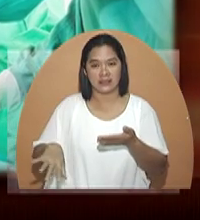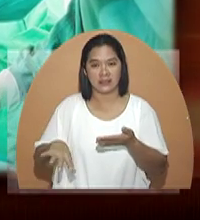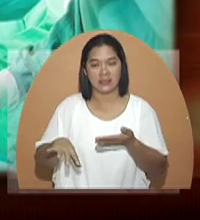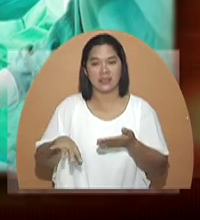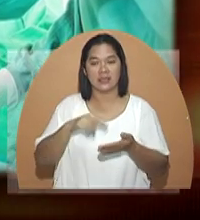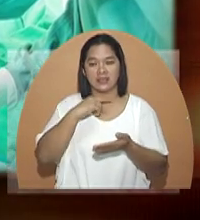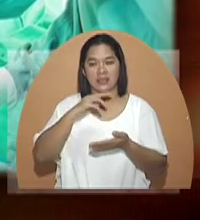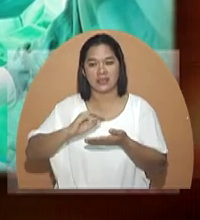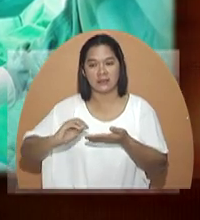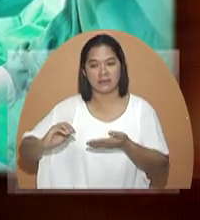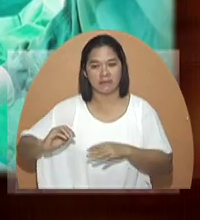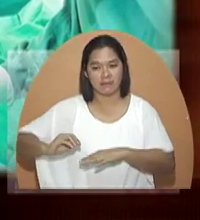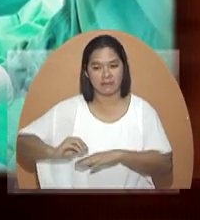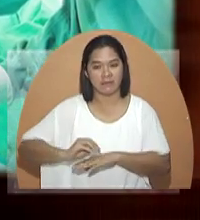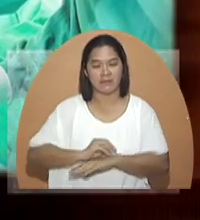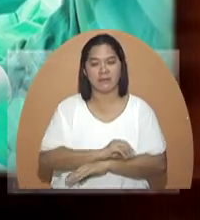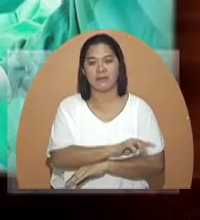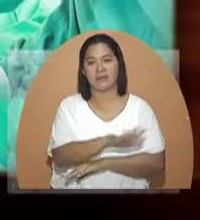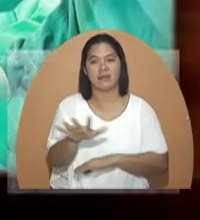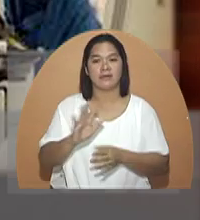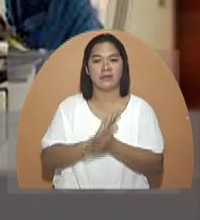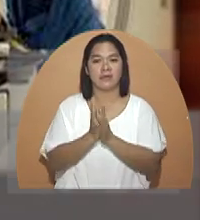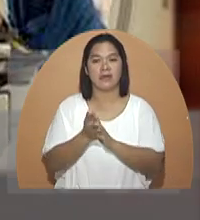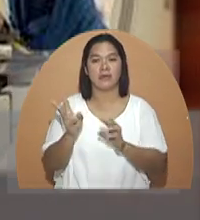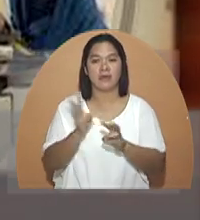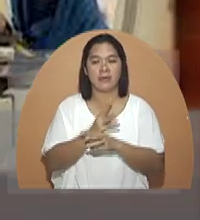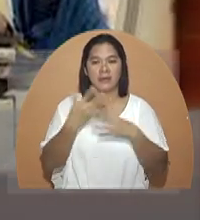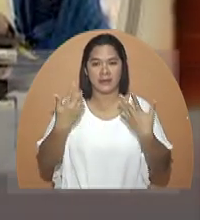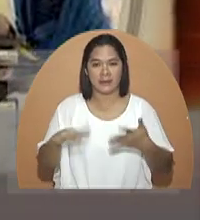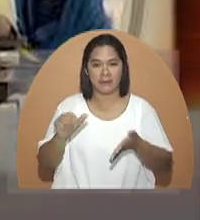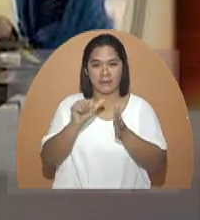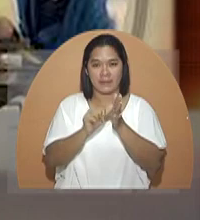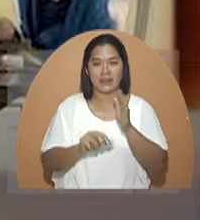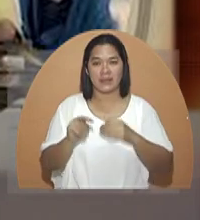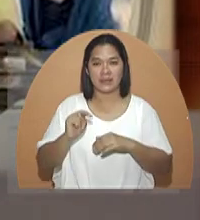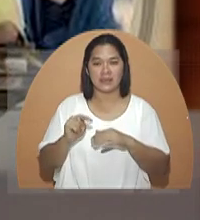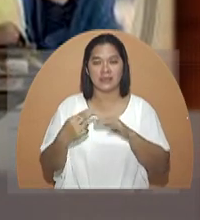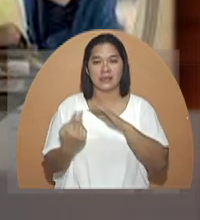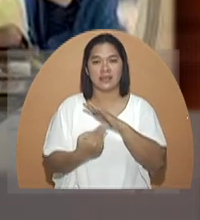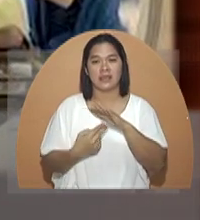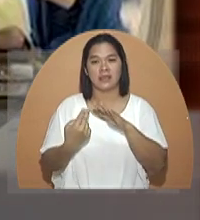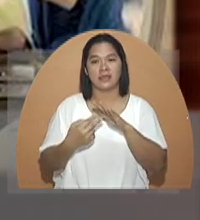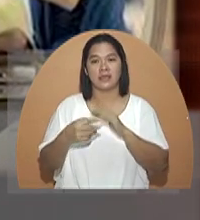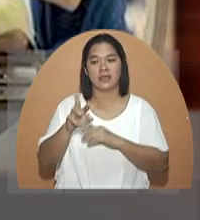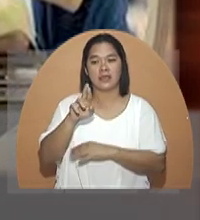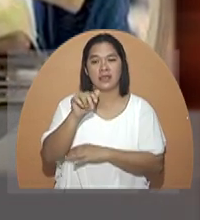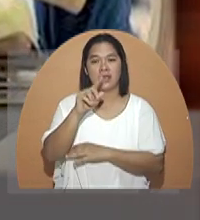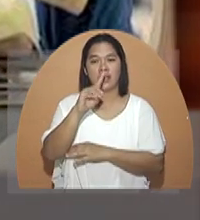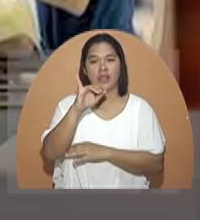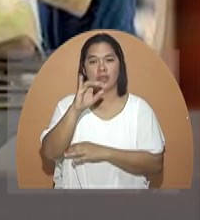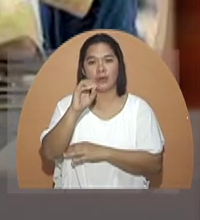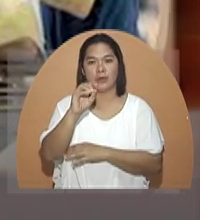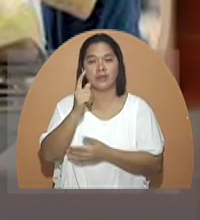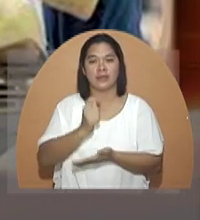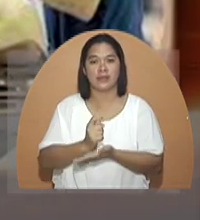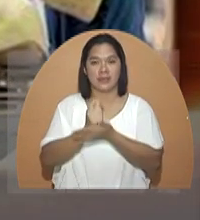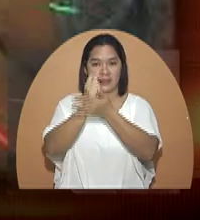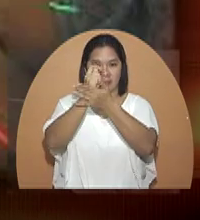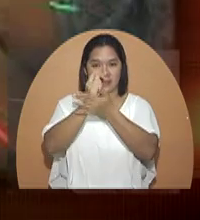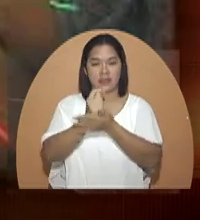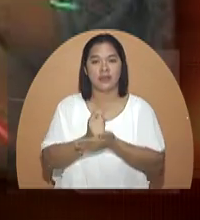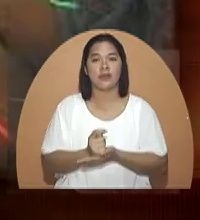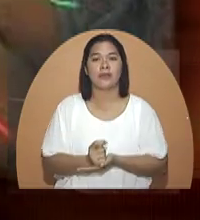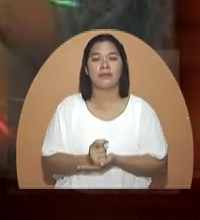para hindi kumalat at lumala. Matapos ang operasyon kailangan naman na sumailalim sa radiotherapy treatment.